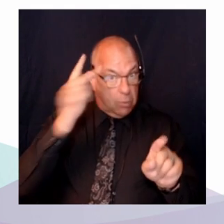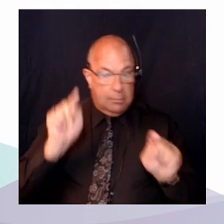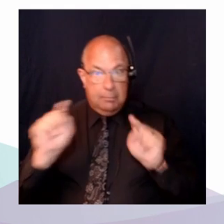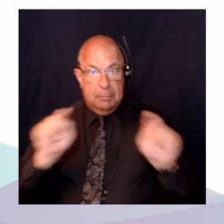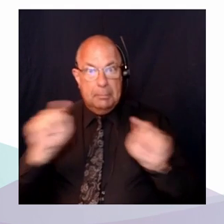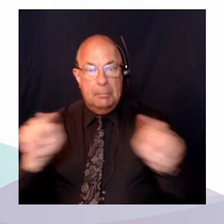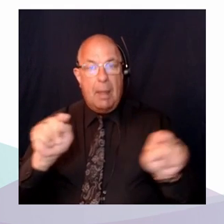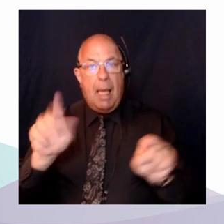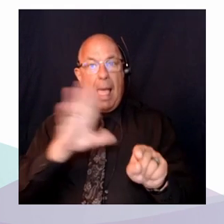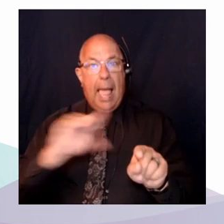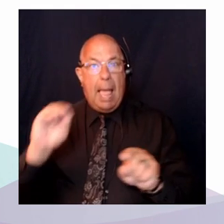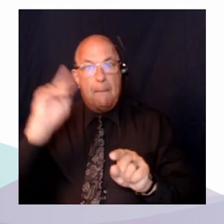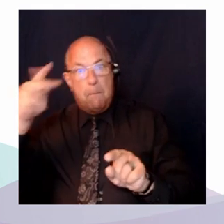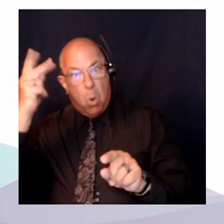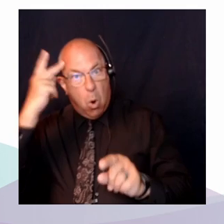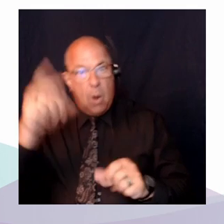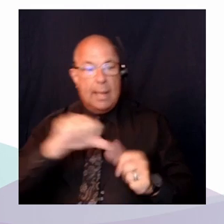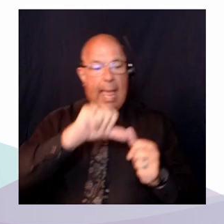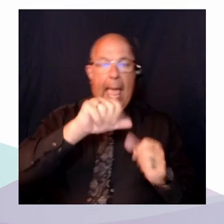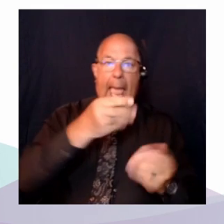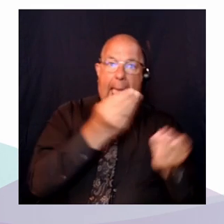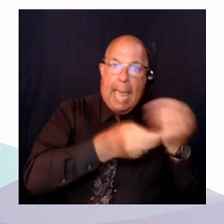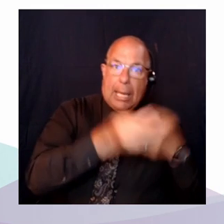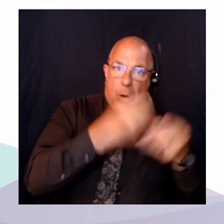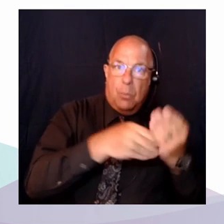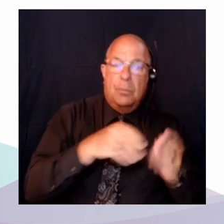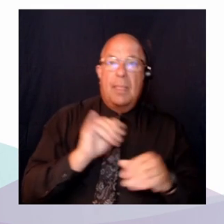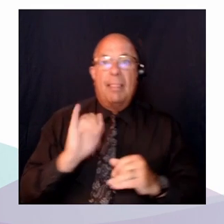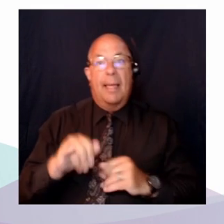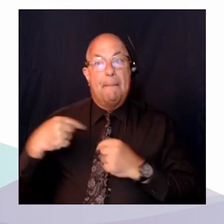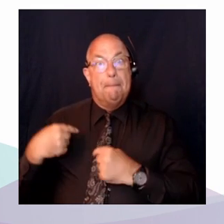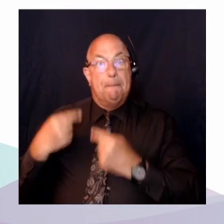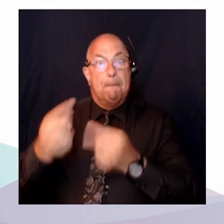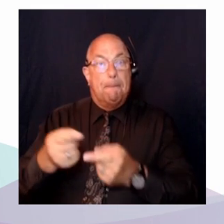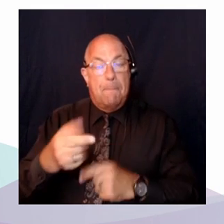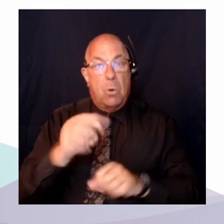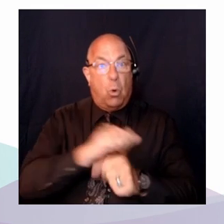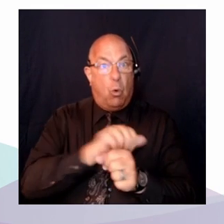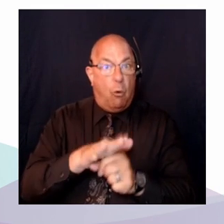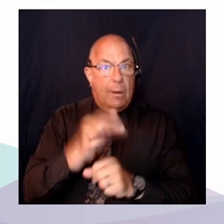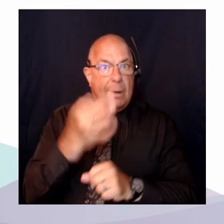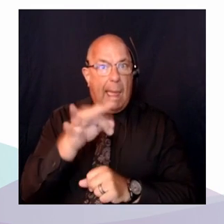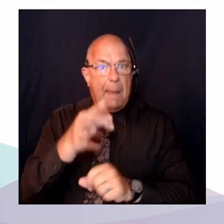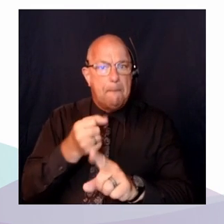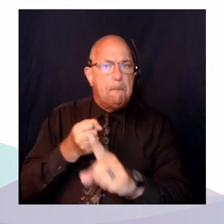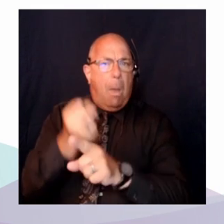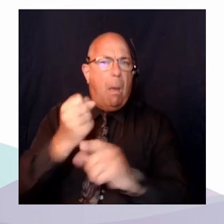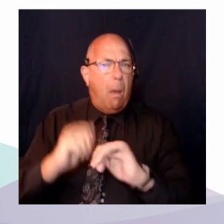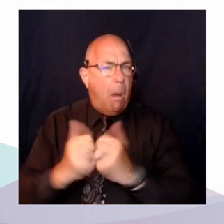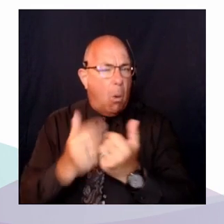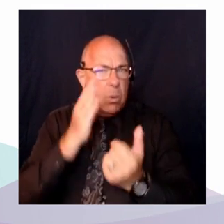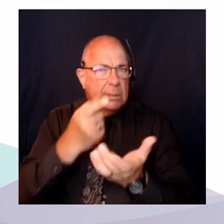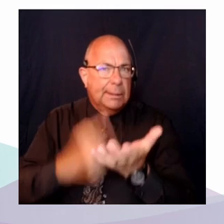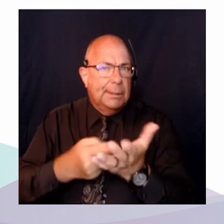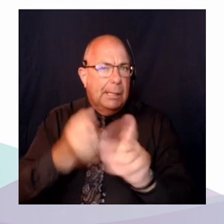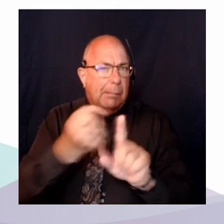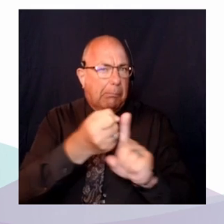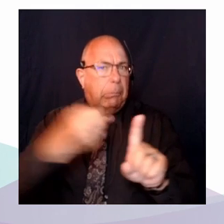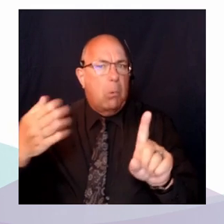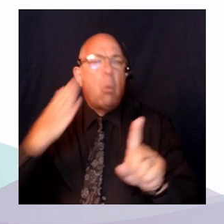-19 a mis en ligne. La professeure Vézina expliquera également les raisons pour lesquelles la transition